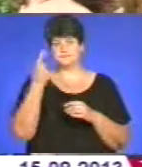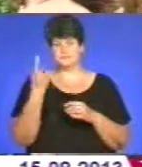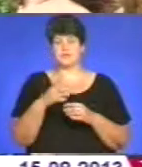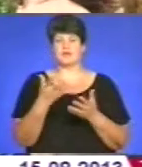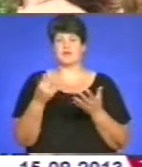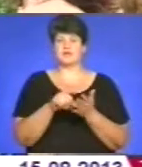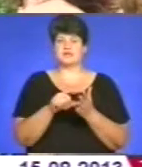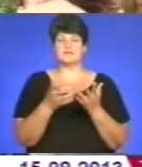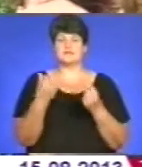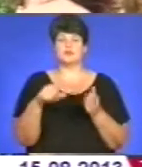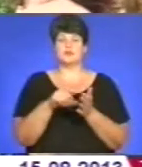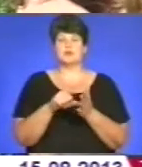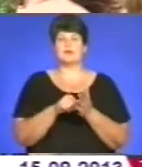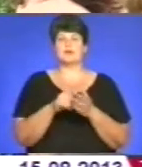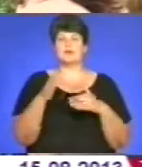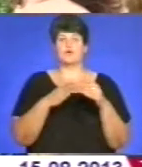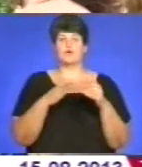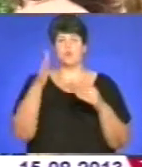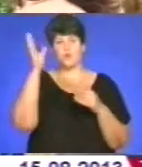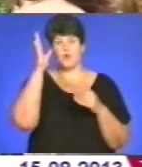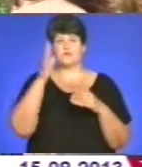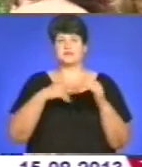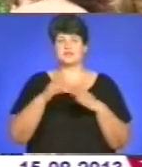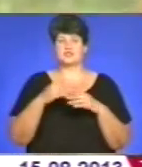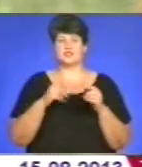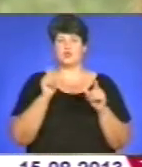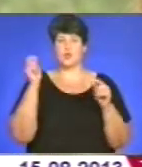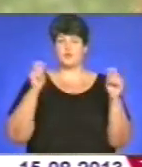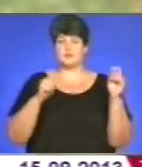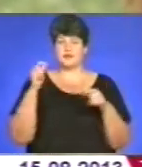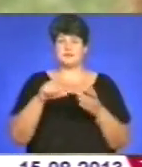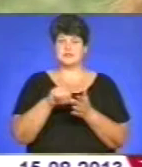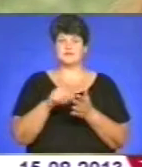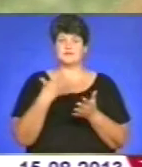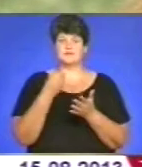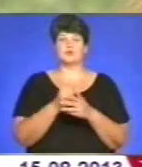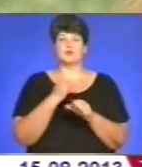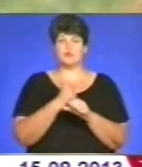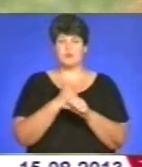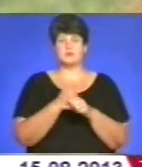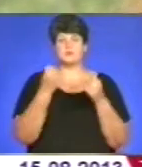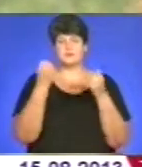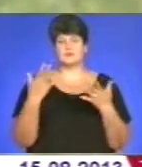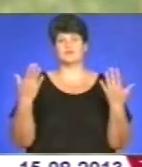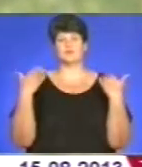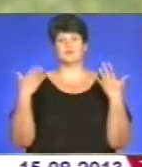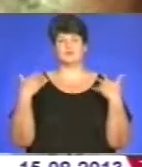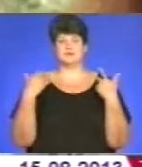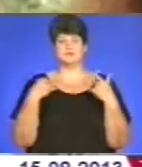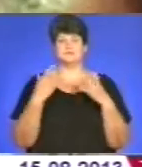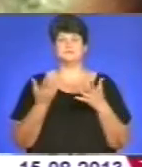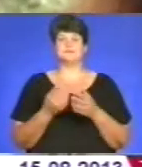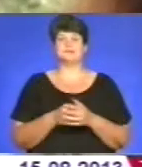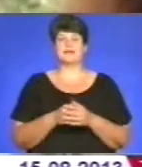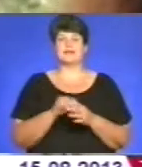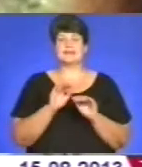взяти участь у науково-практичних конференціях, представити свої роботи на виставці і просто відпочити і набратися вражень. Діти,